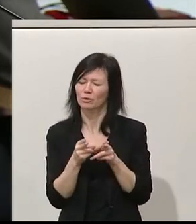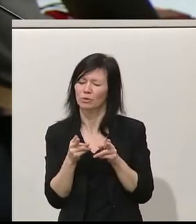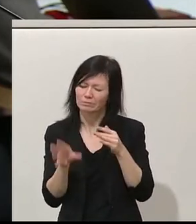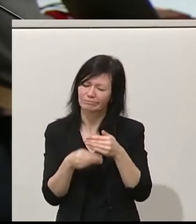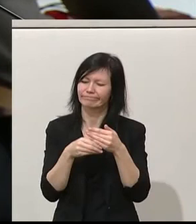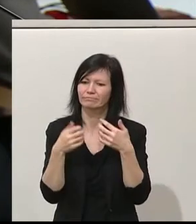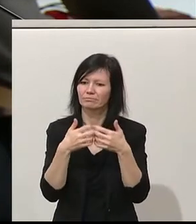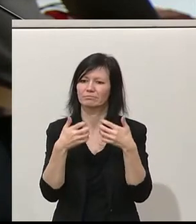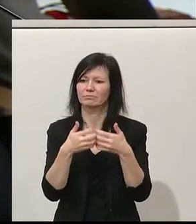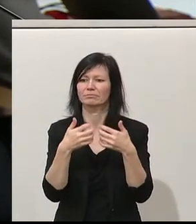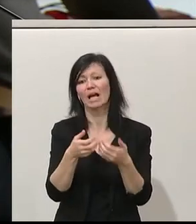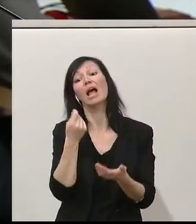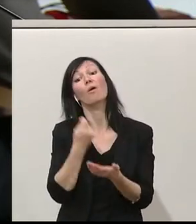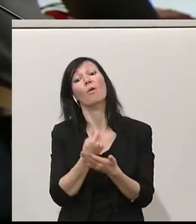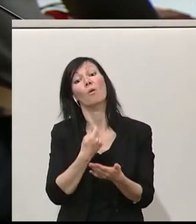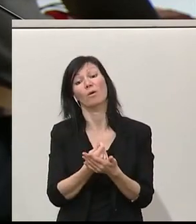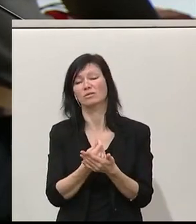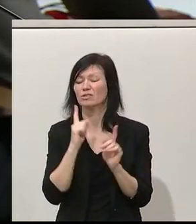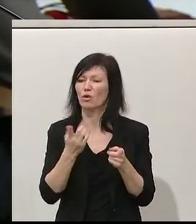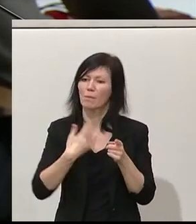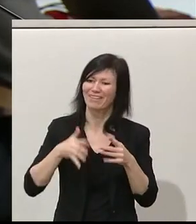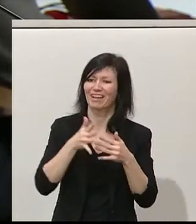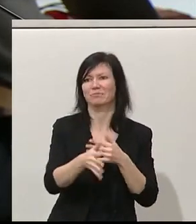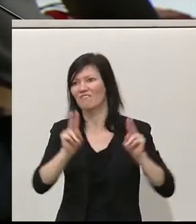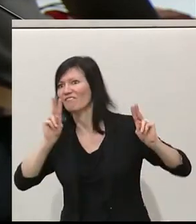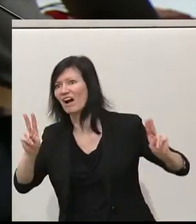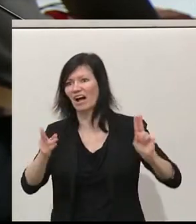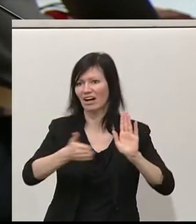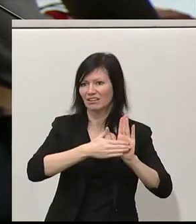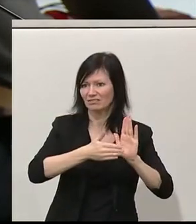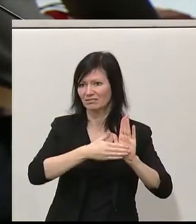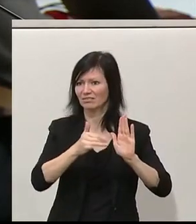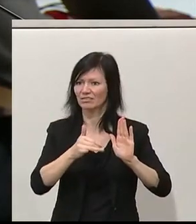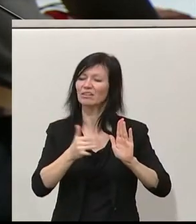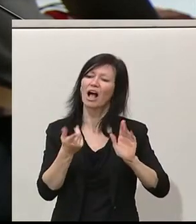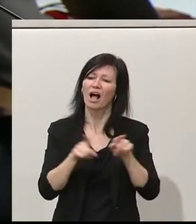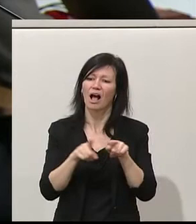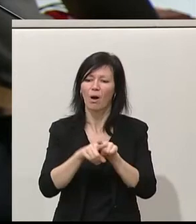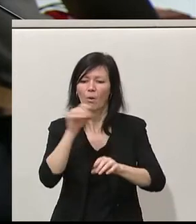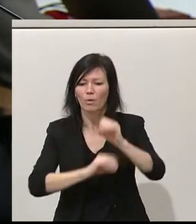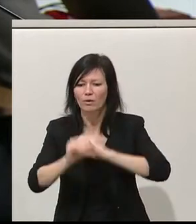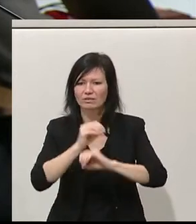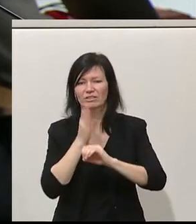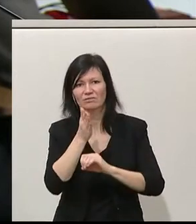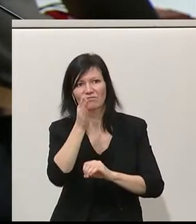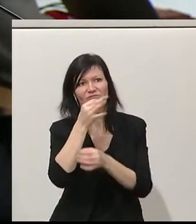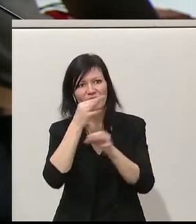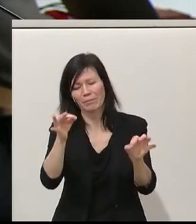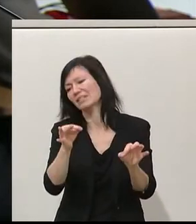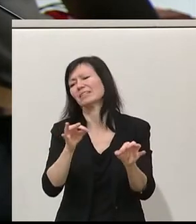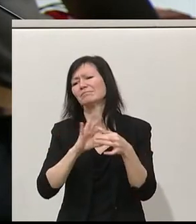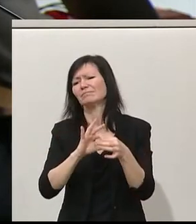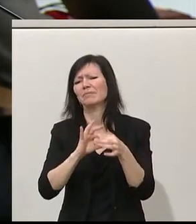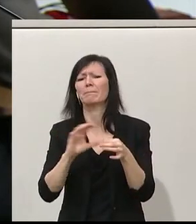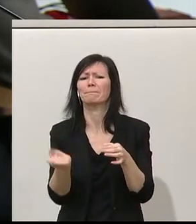mehr Kostenwahrheit auf nationaler und EU-Ebene setzen, Spielräume zur Ökologisierung nutzen. Gerade was den